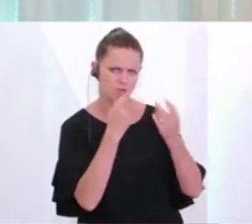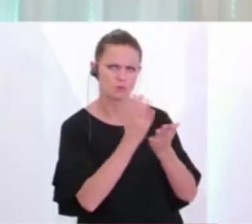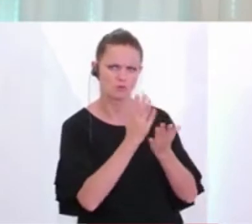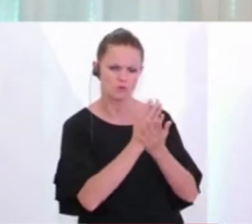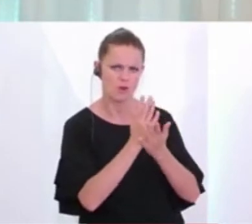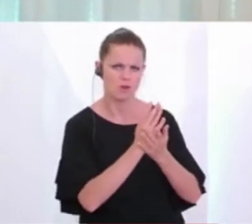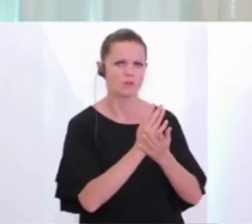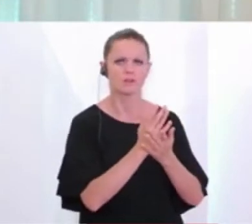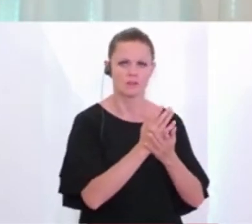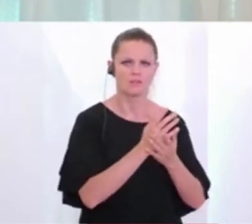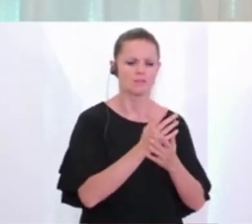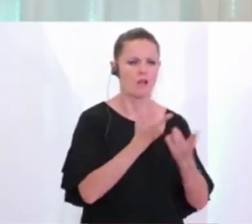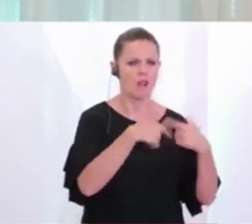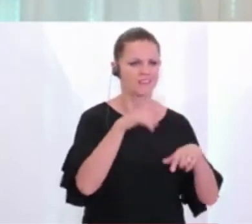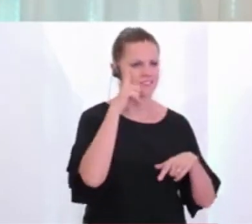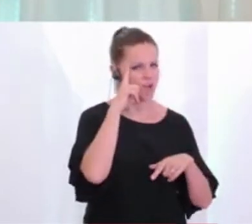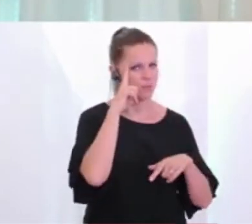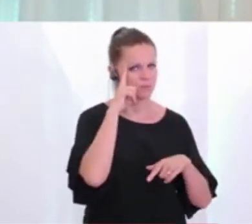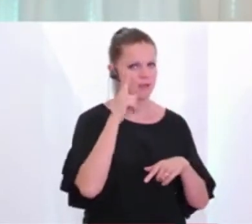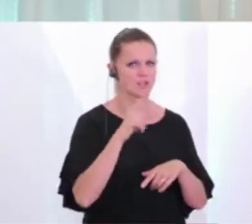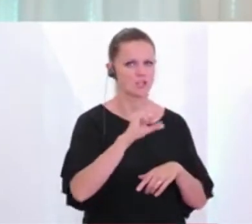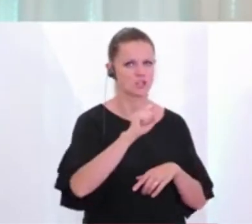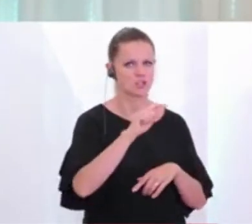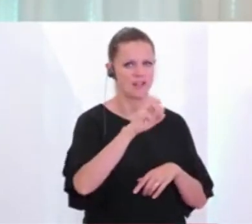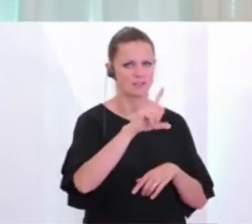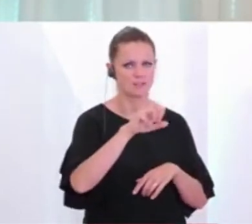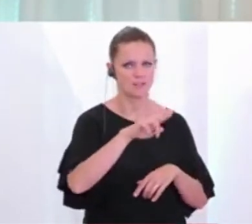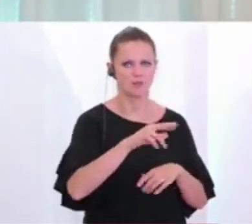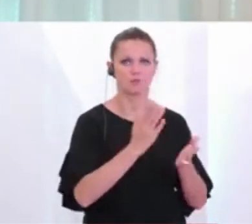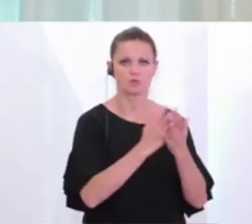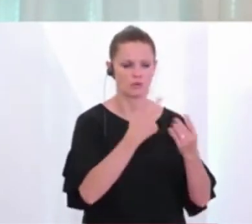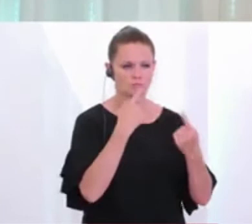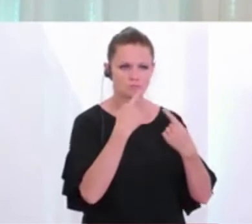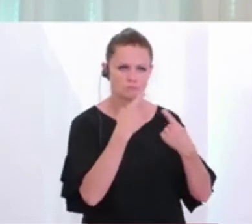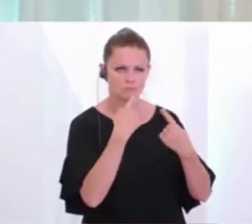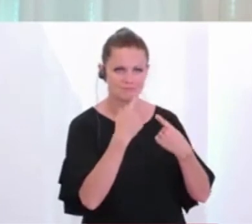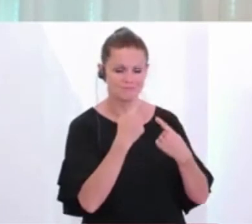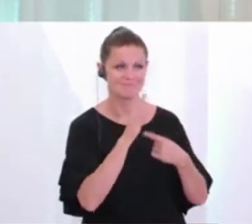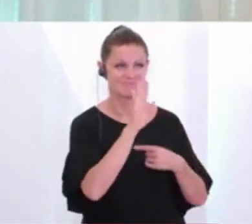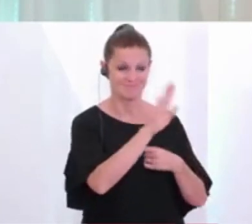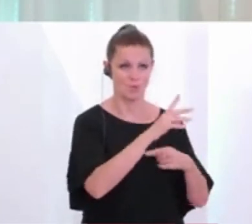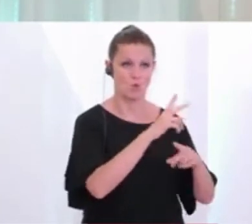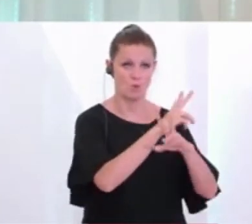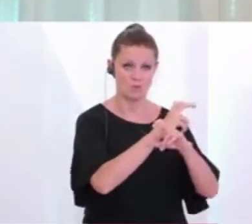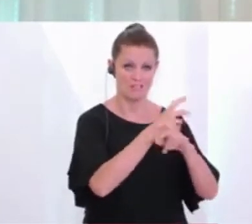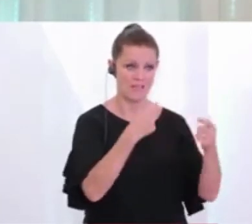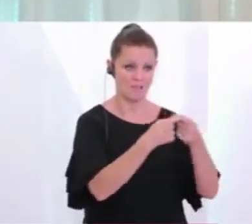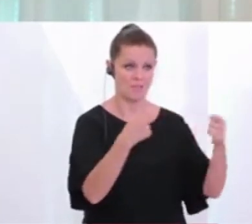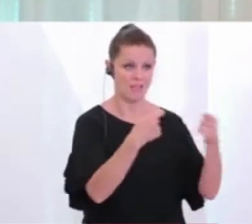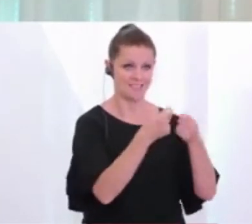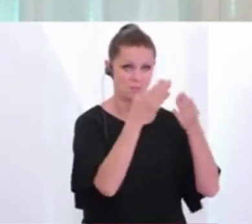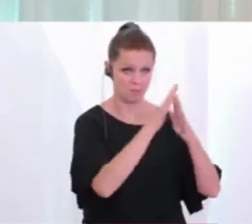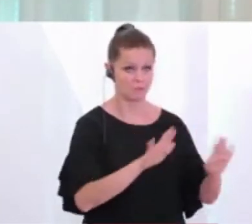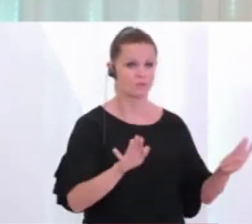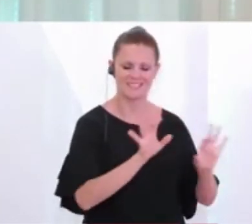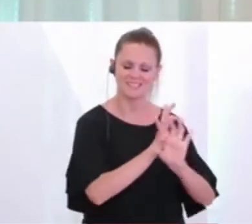mit Landeshauptmann Stelzer telefoniert. Und mein Eindruck ist, dass die Maßnahmen, die heute von Oberösterreich präsentiert werden in Kürze, dass